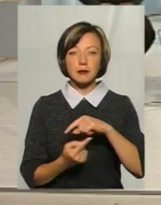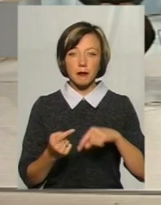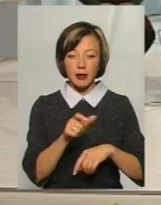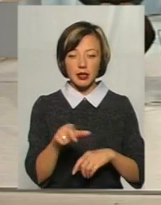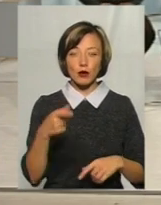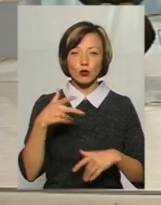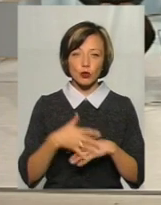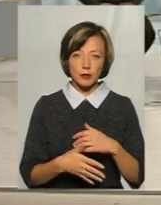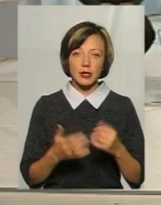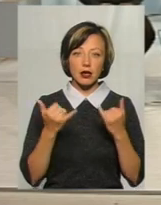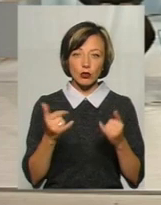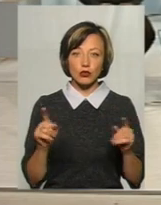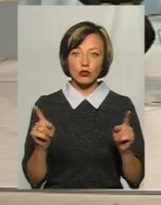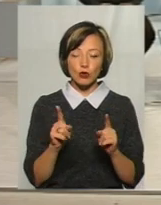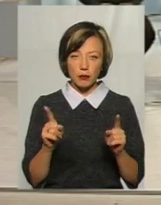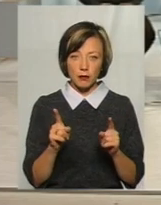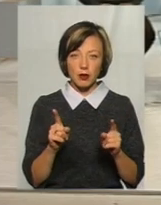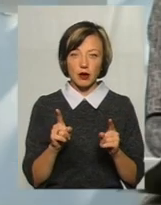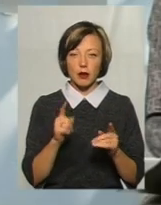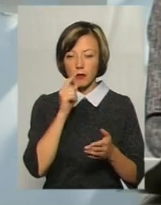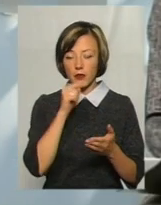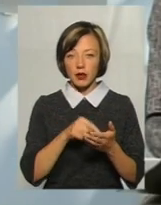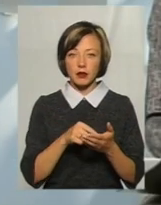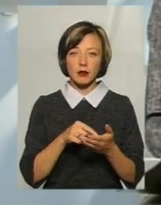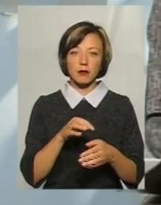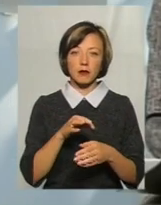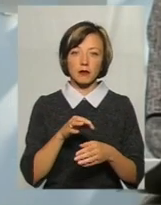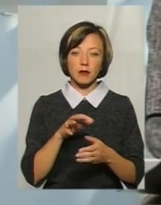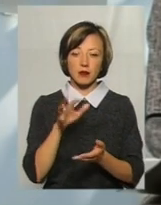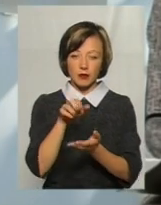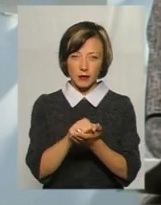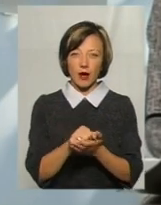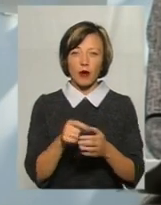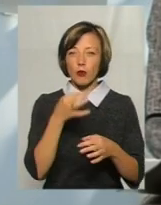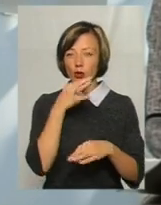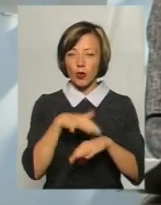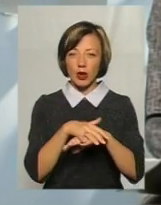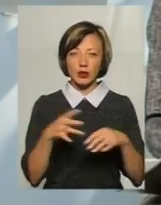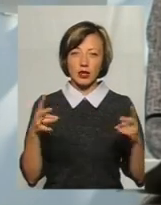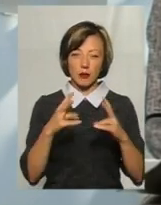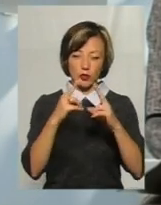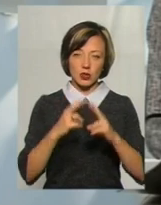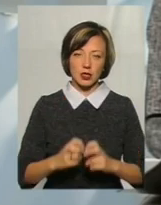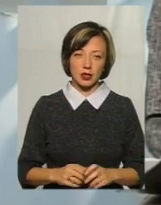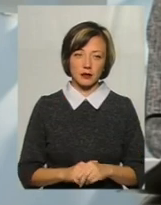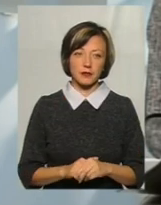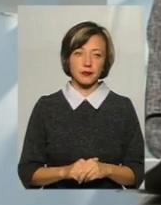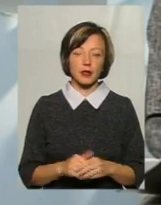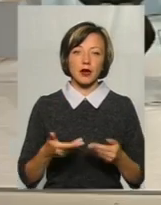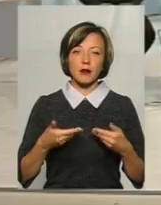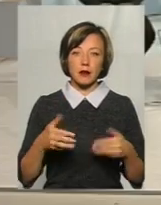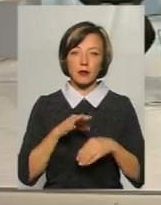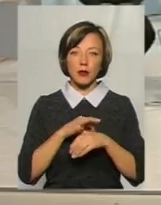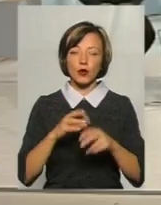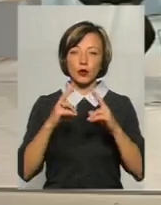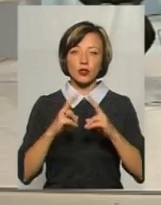які розуміють, що для того, щоб вийти на будь-який, або провести експансію будь-якого ринку, треба його дослідити. Ми проводили